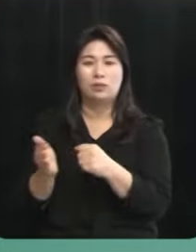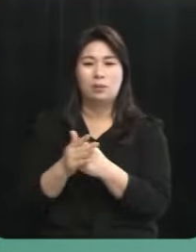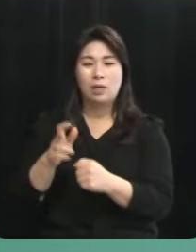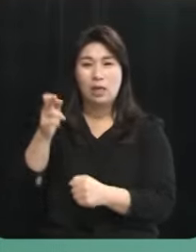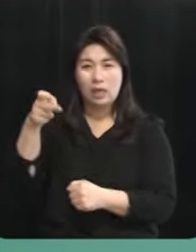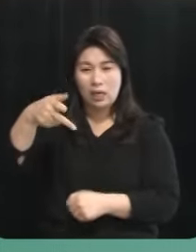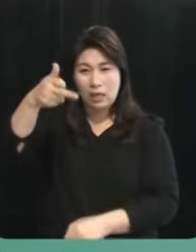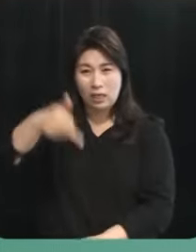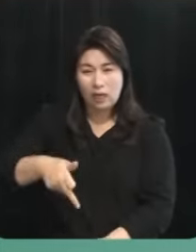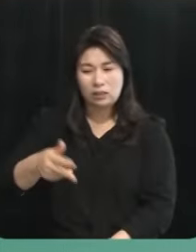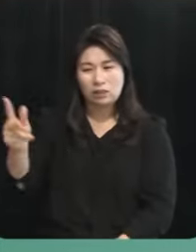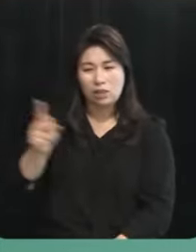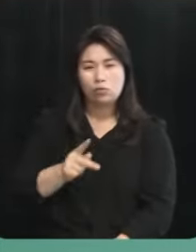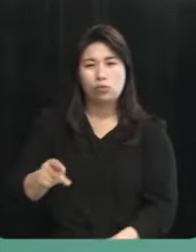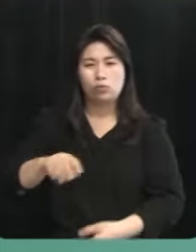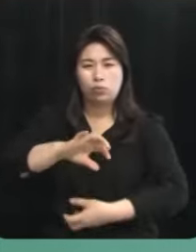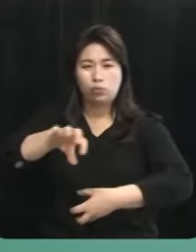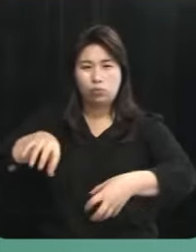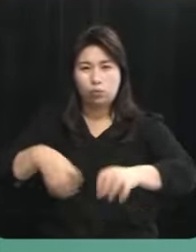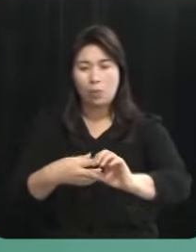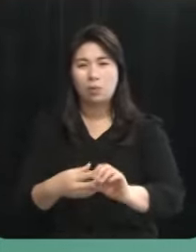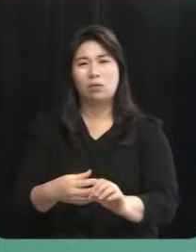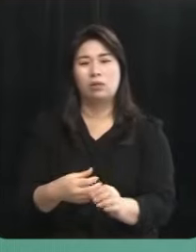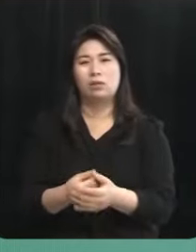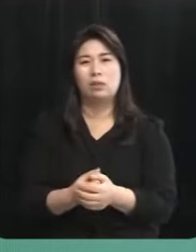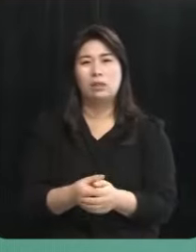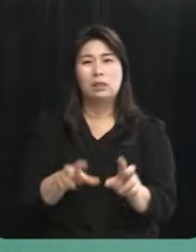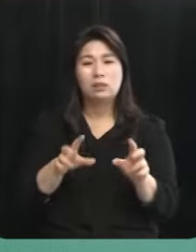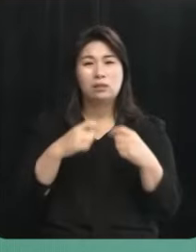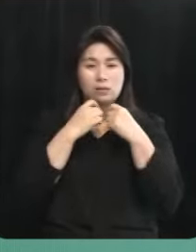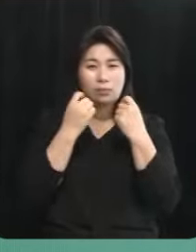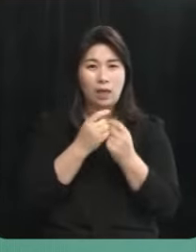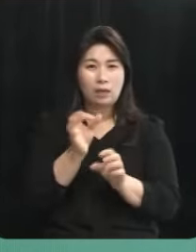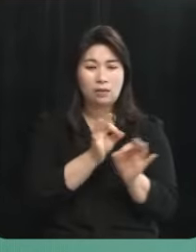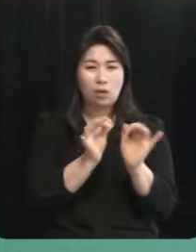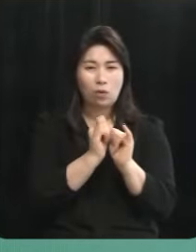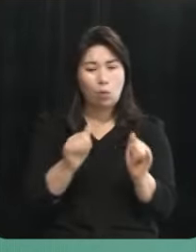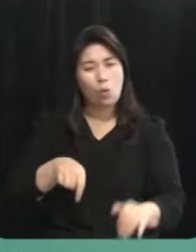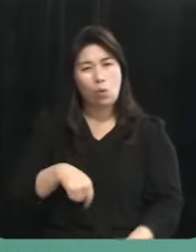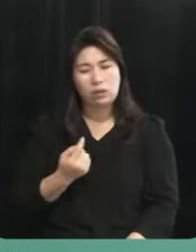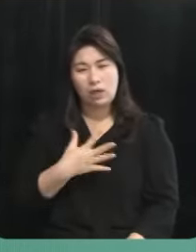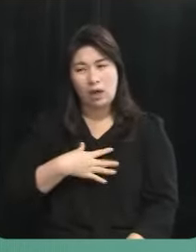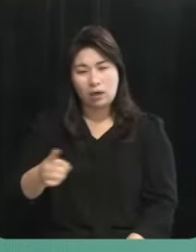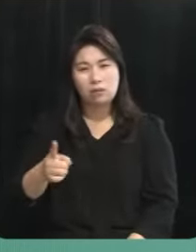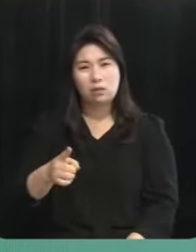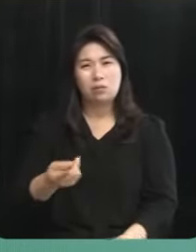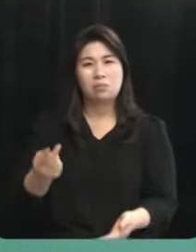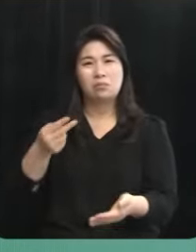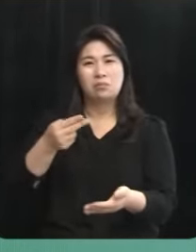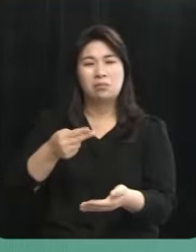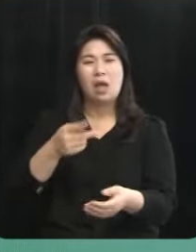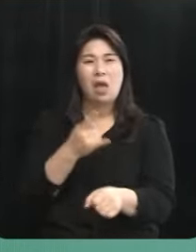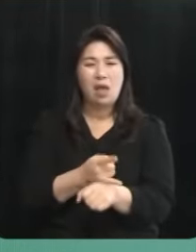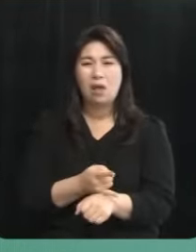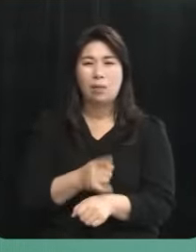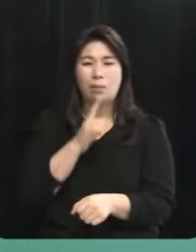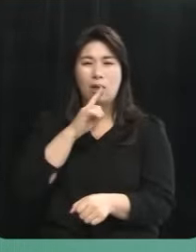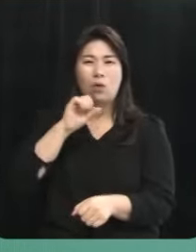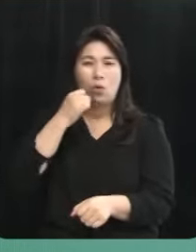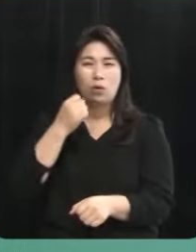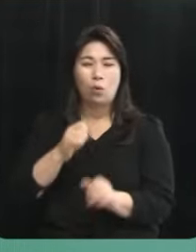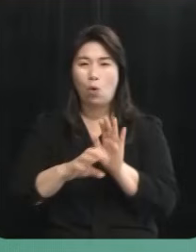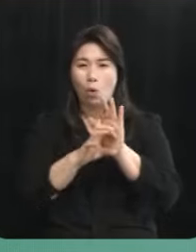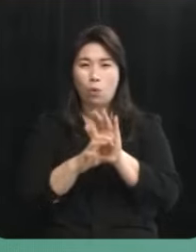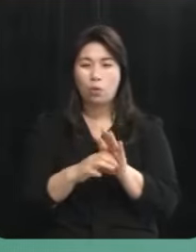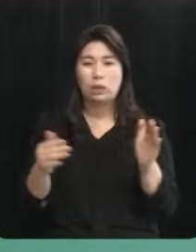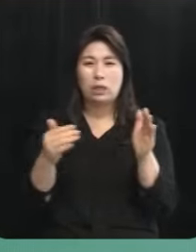돌려막기, 대출 돌려막기 더 이상 자영업자들에게 혼자서 알아서 일어서라라고 할 수 없습니다 코로나 시기